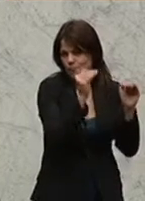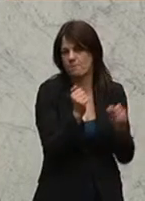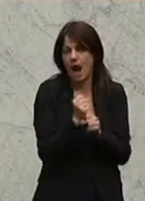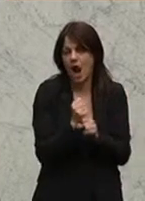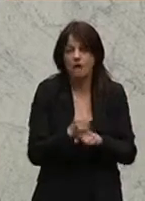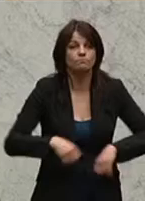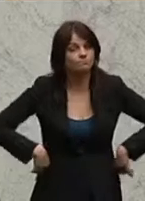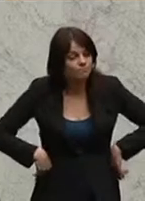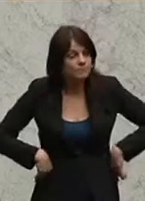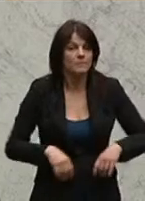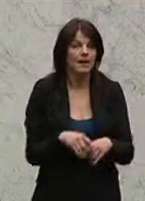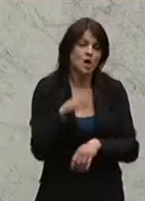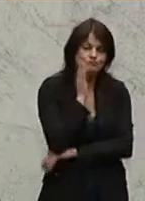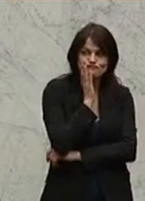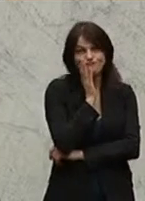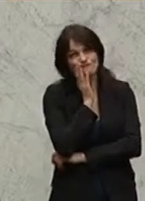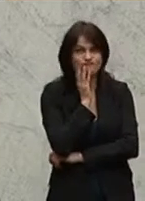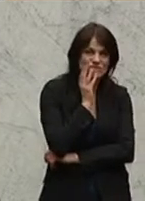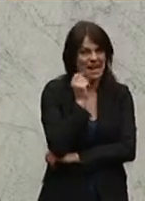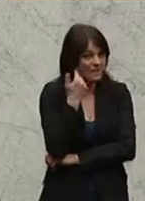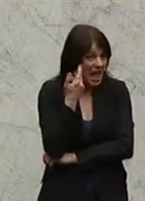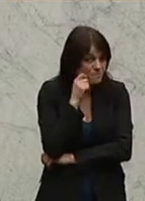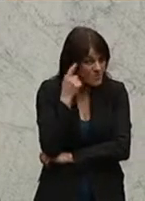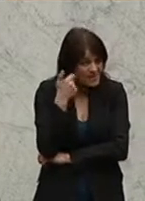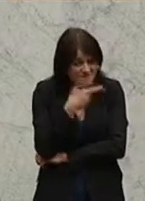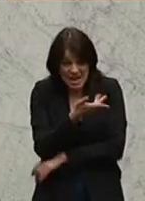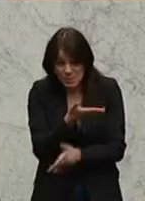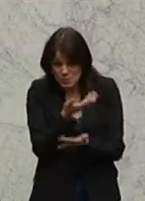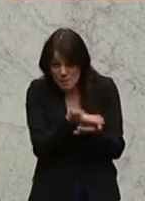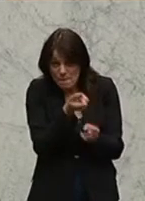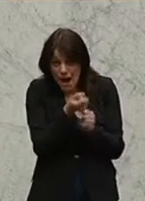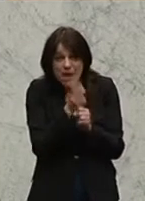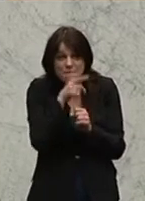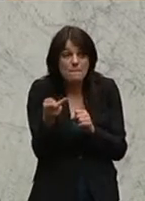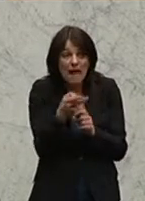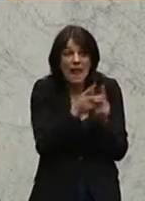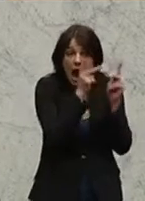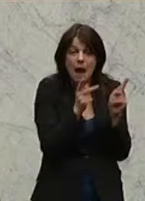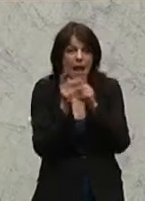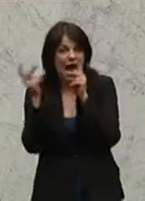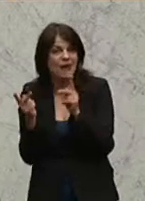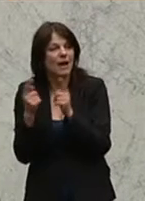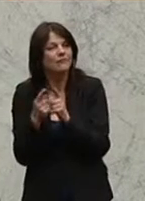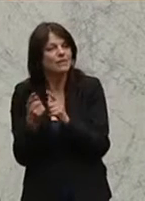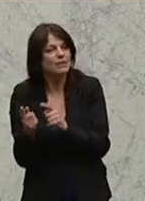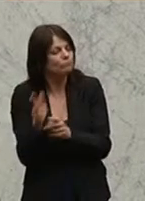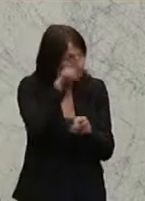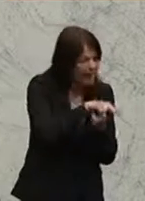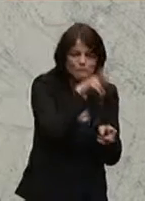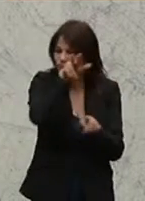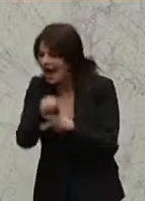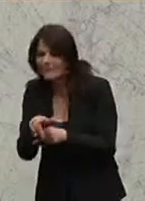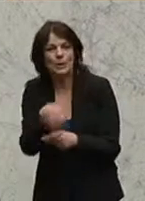Jetzt eine Schelmine, Böses denkt, dass man da möglicherweise das so einrichtet, damit sich die beiden Kammern gegenseitig ihre Bildungsangebote